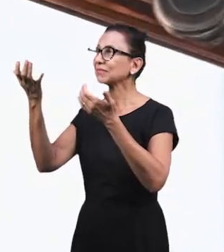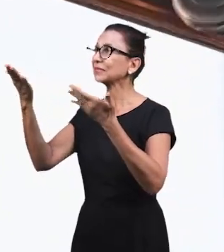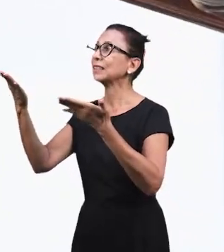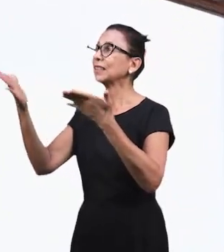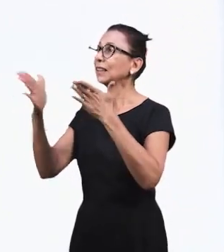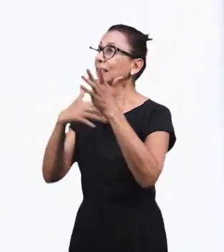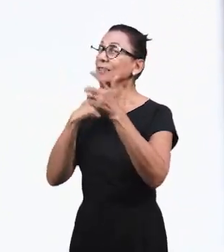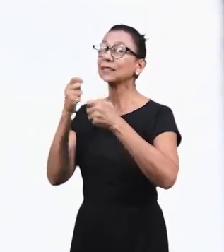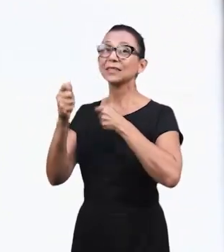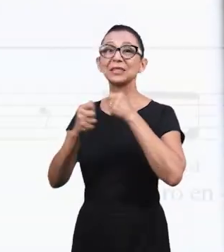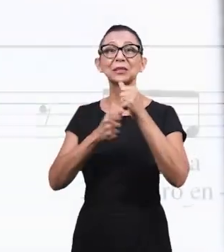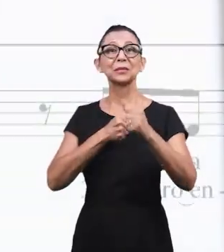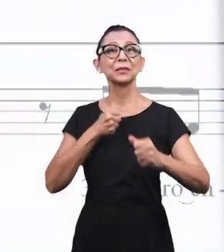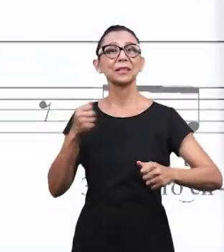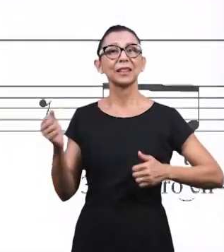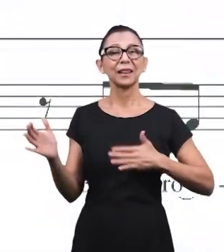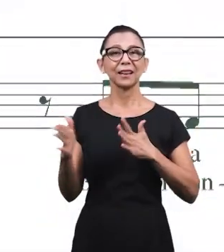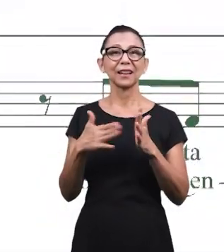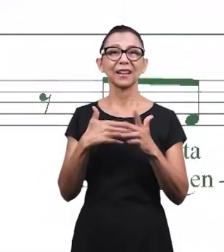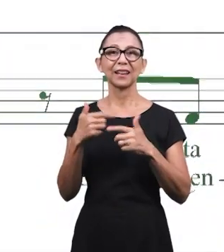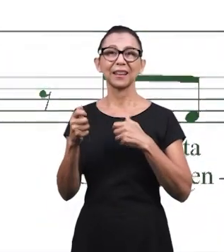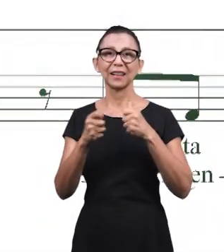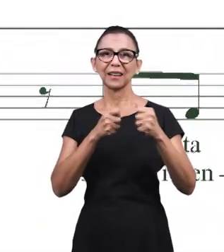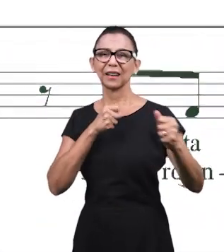Аллилуйя Я тебе воздаю